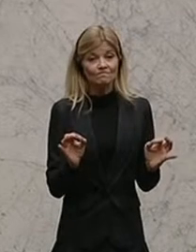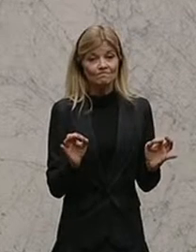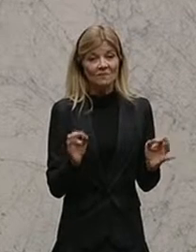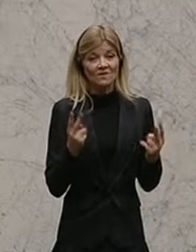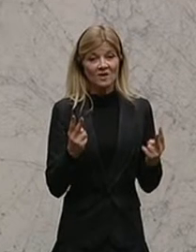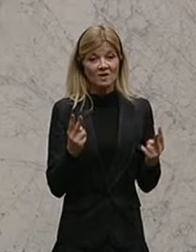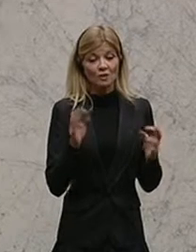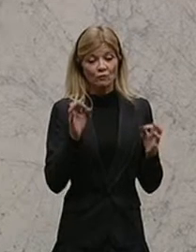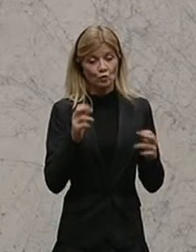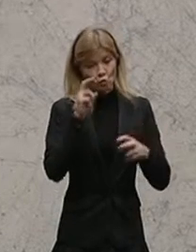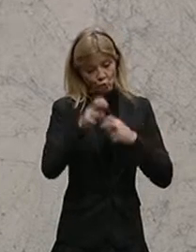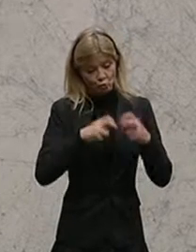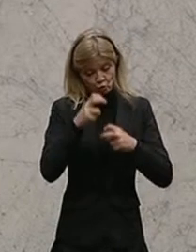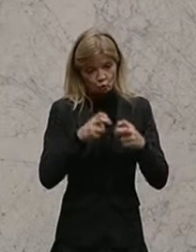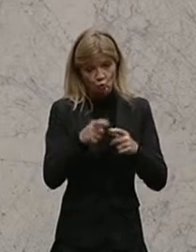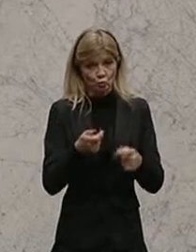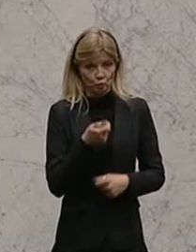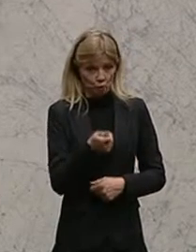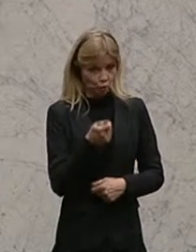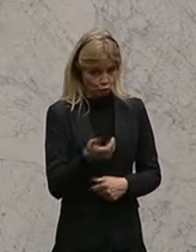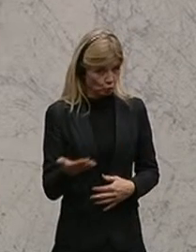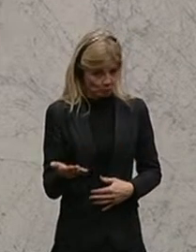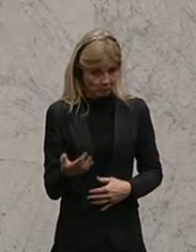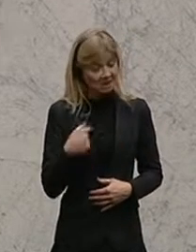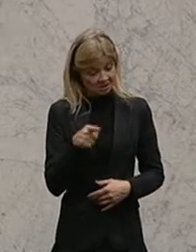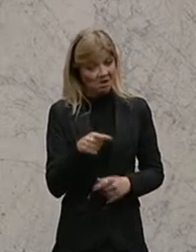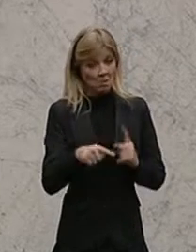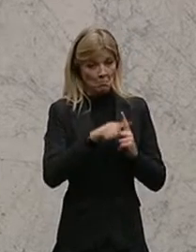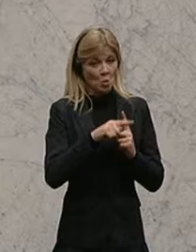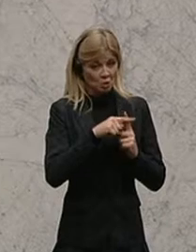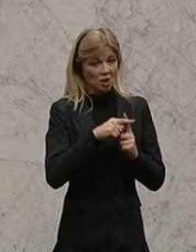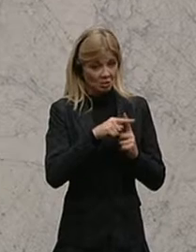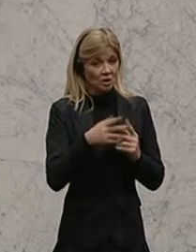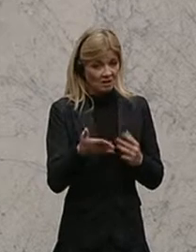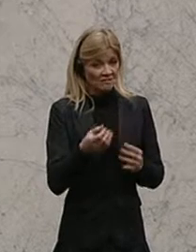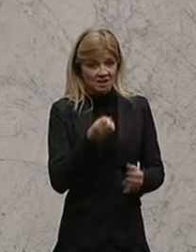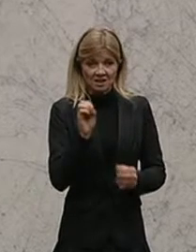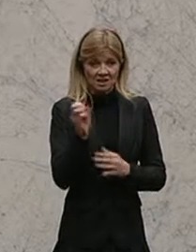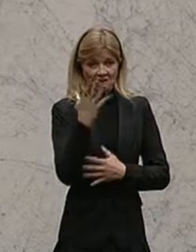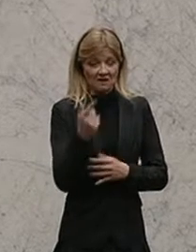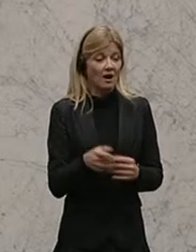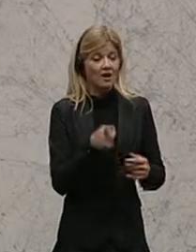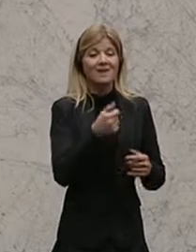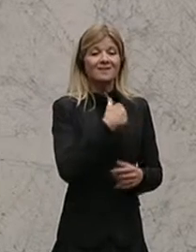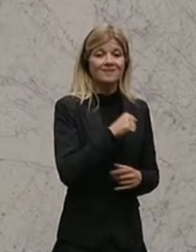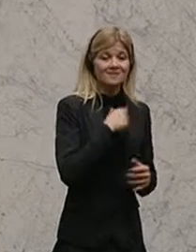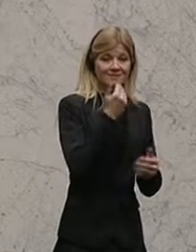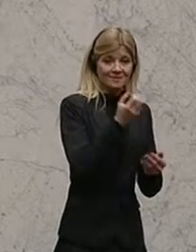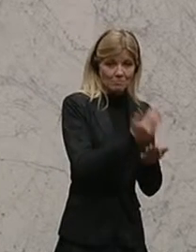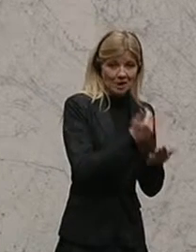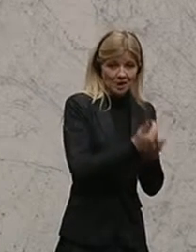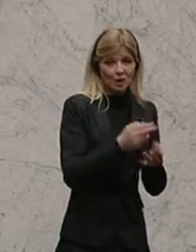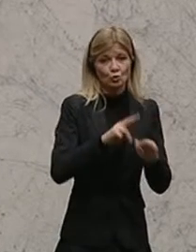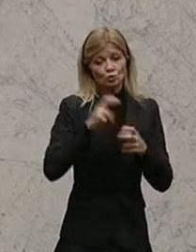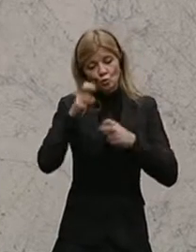Und ich sehe es als sehr positives Signal, dass sowohl der Christbericht als auch der Untersuchungsausschuss mit der Analyse